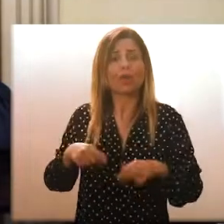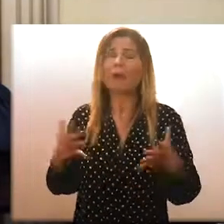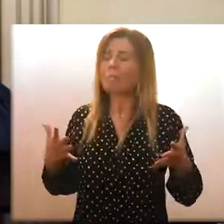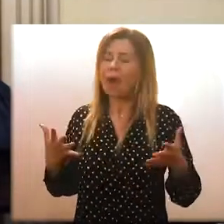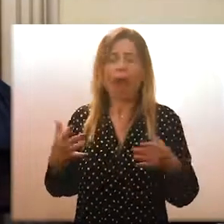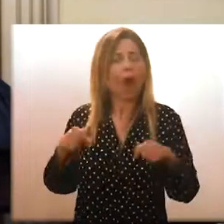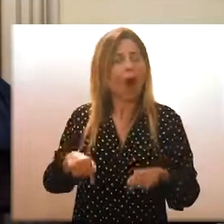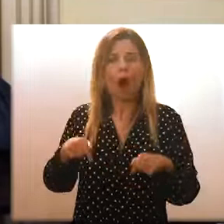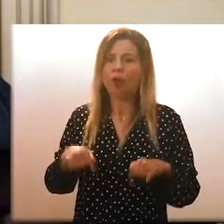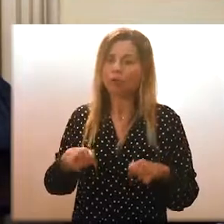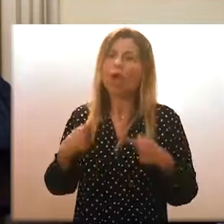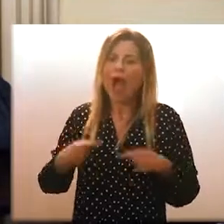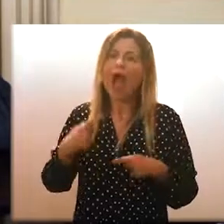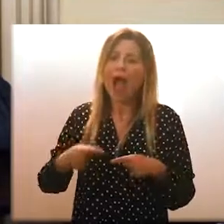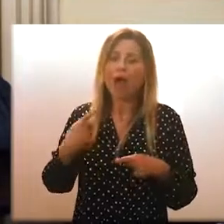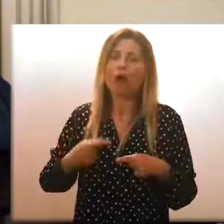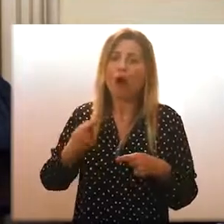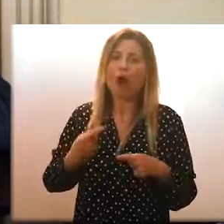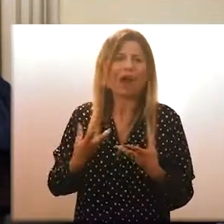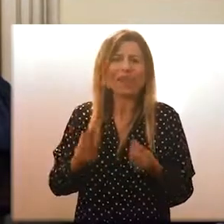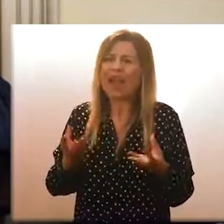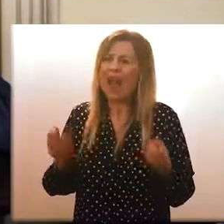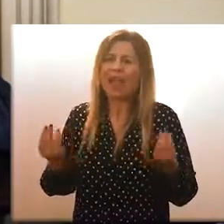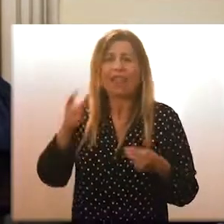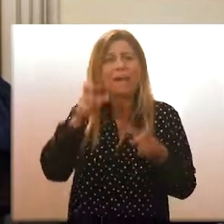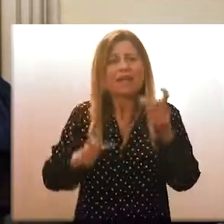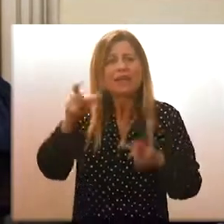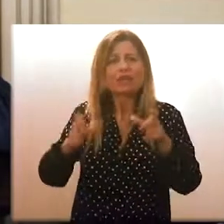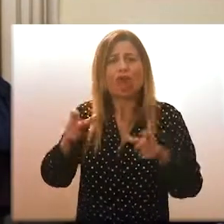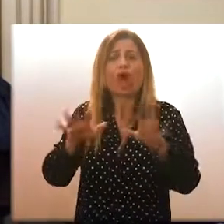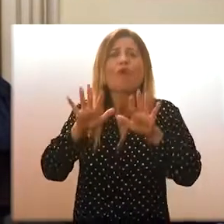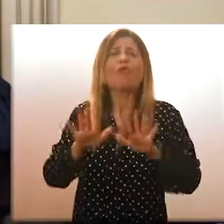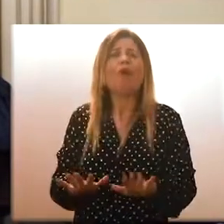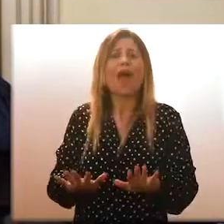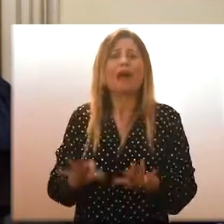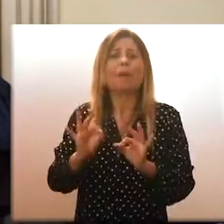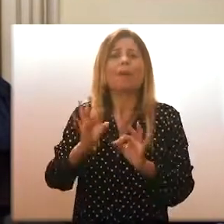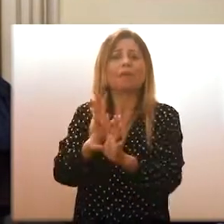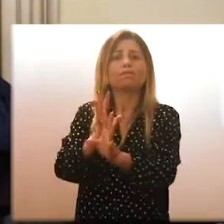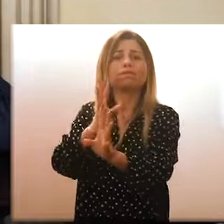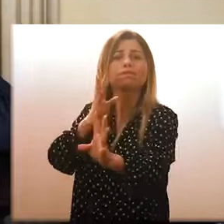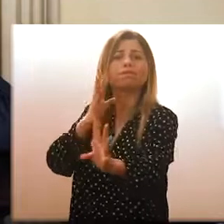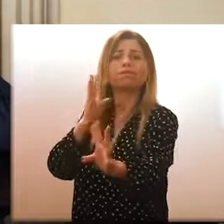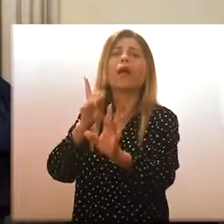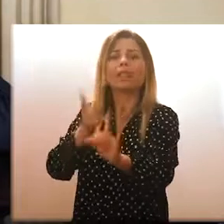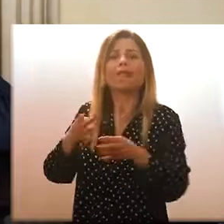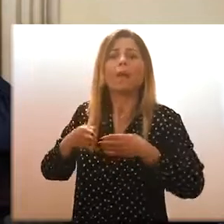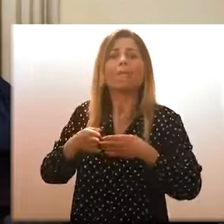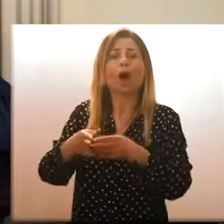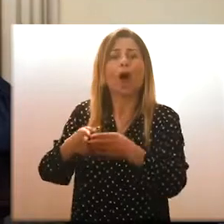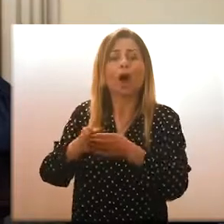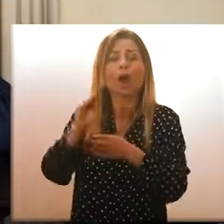sono tantissime persone ferme sul piazzale del porto di Villa San Giovanni,